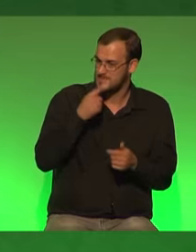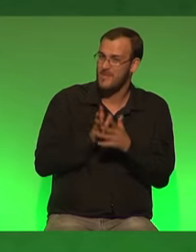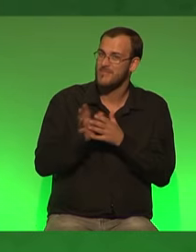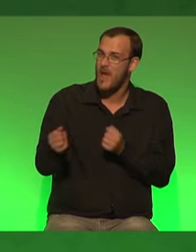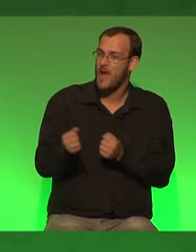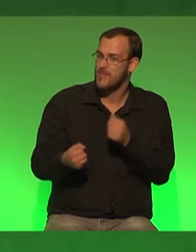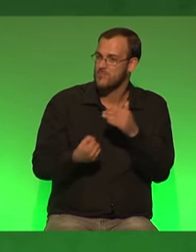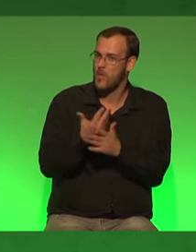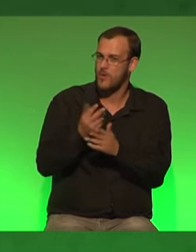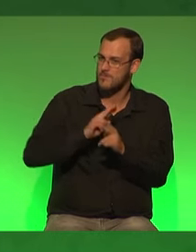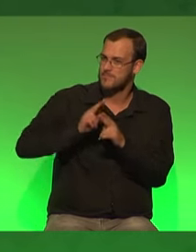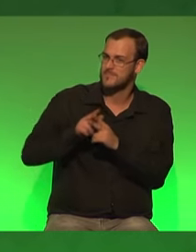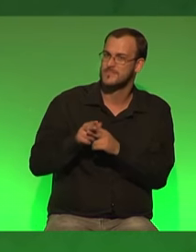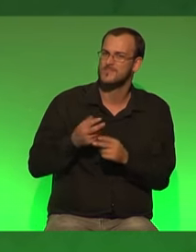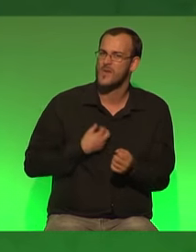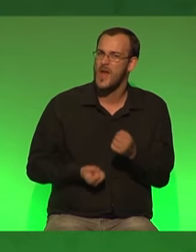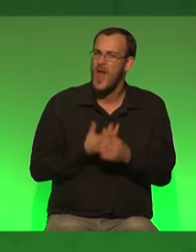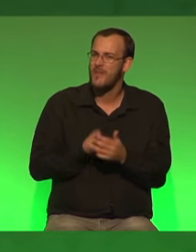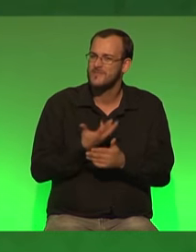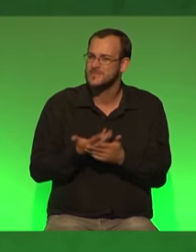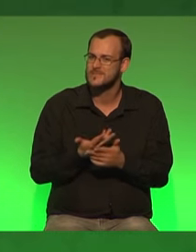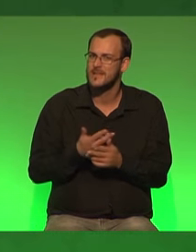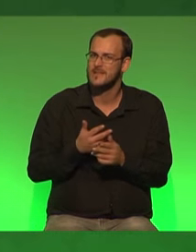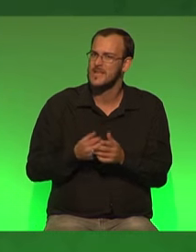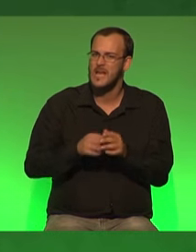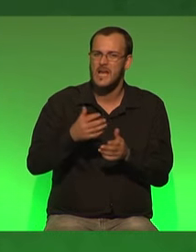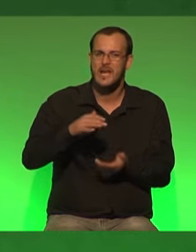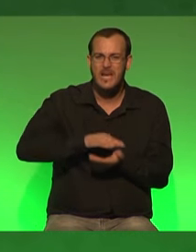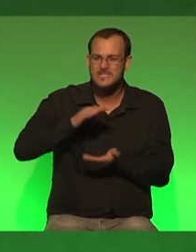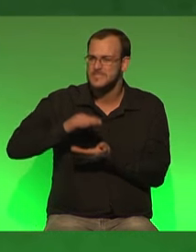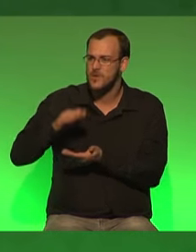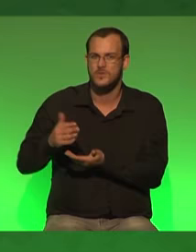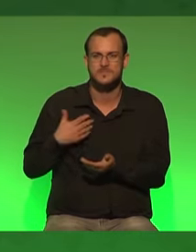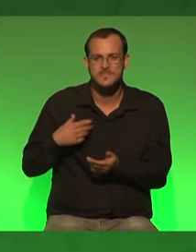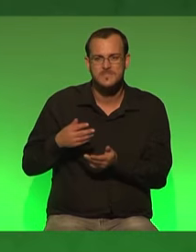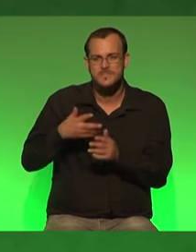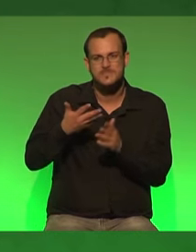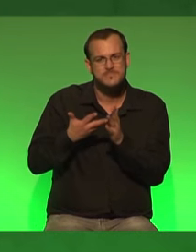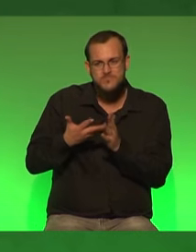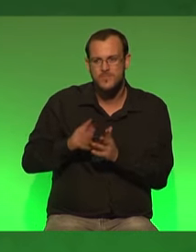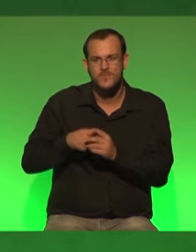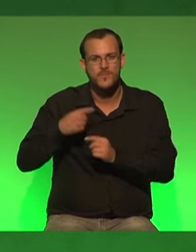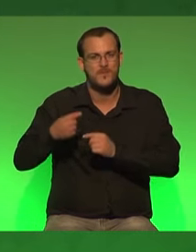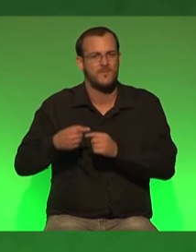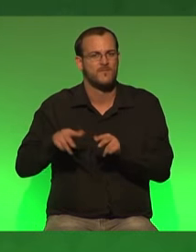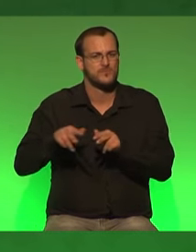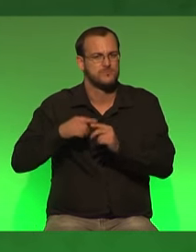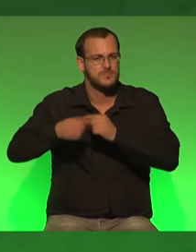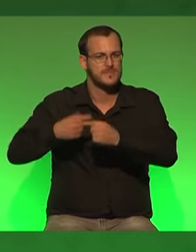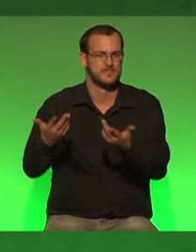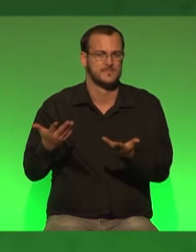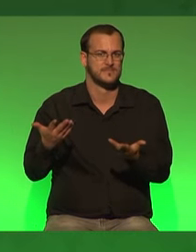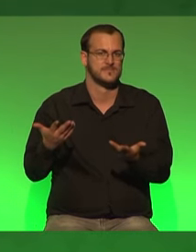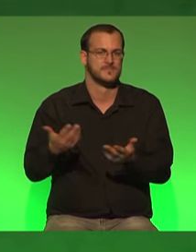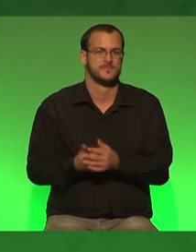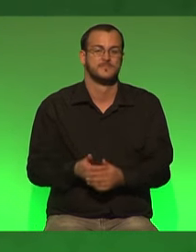neu denken lass uns effiziente ressourcen ärmer werden in unseren wirtschafts prozessen und wenn ich liebe freundinnen und